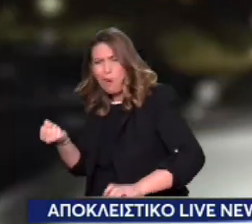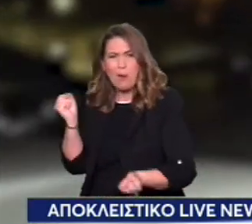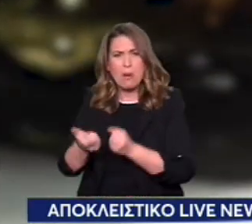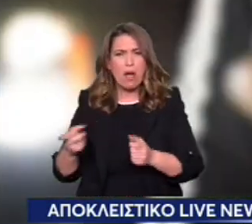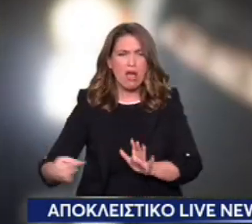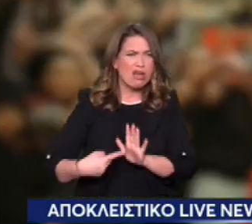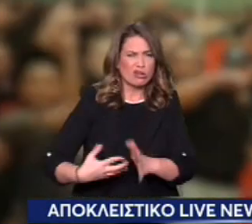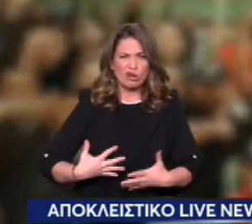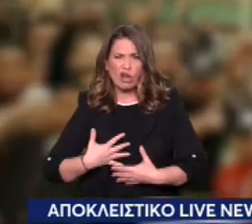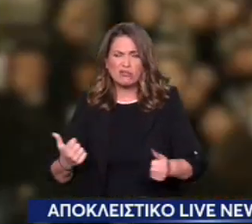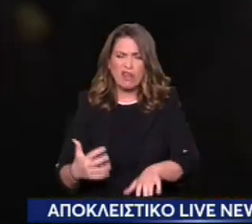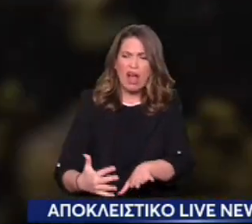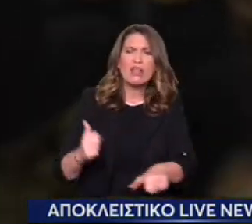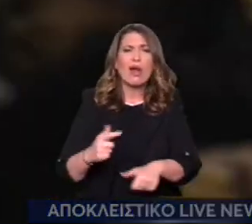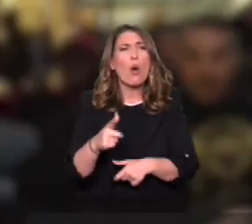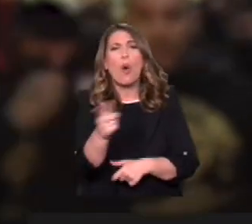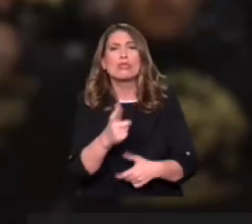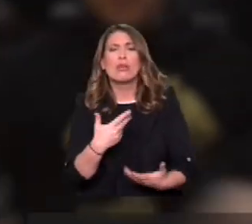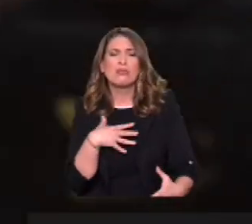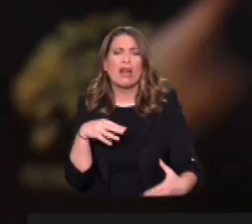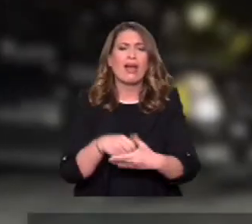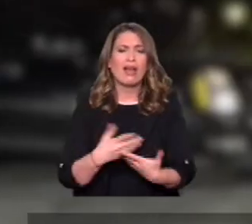κάνουν, έτοιμοι να θυσιαστούν για τη συμμορία.